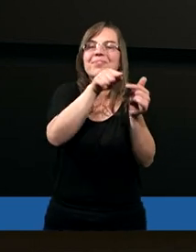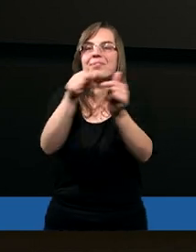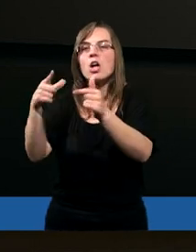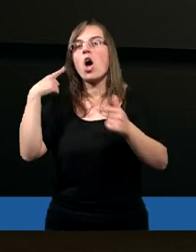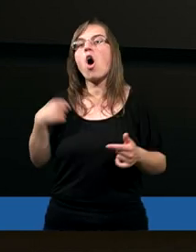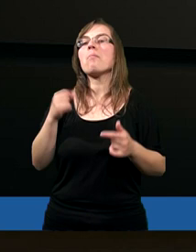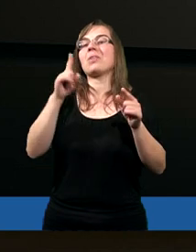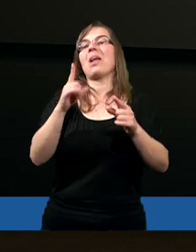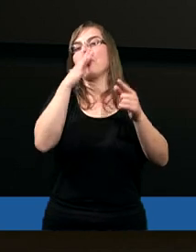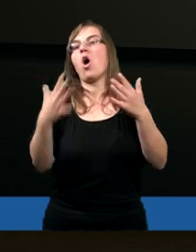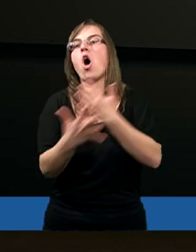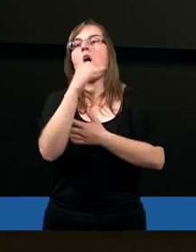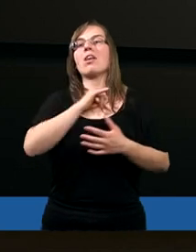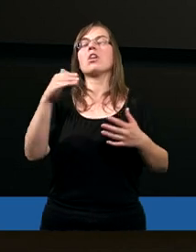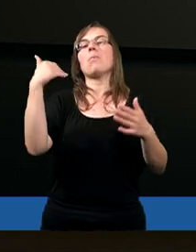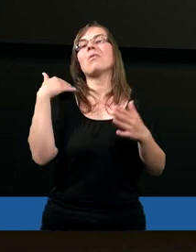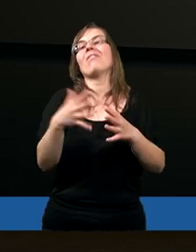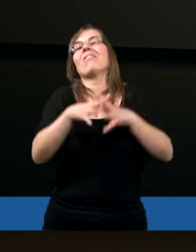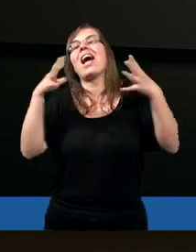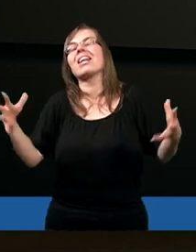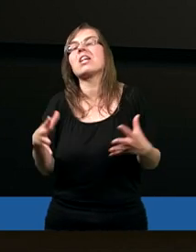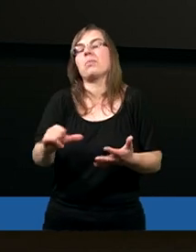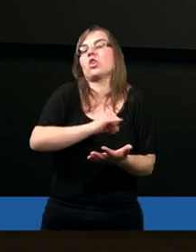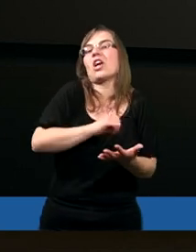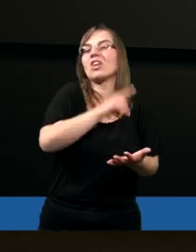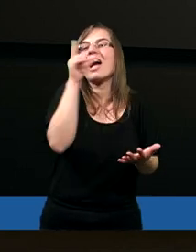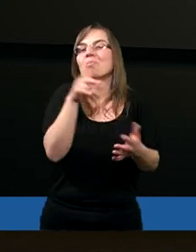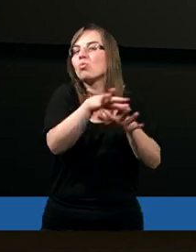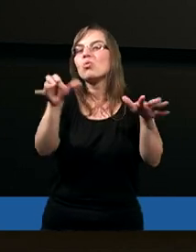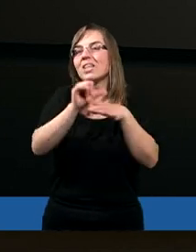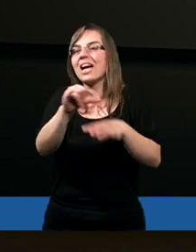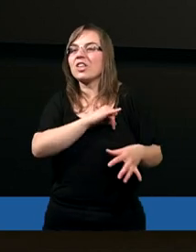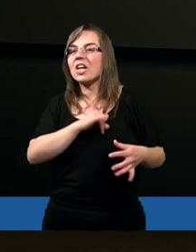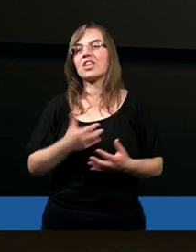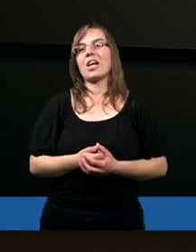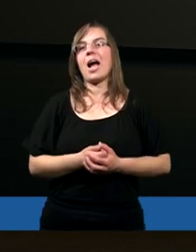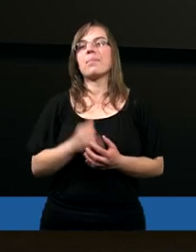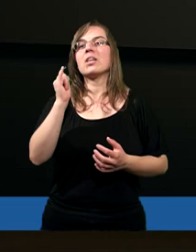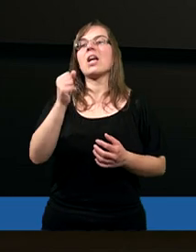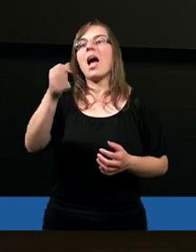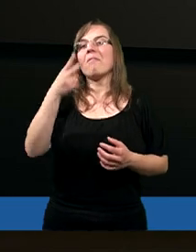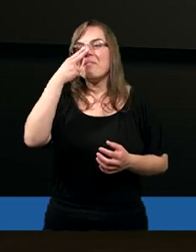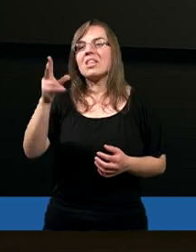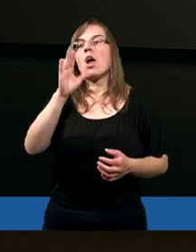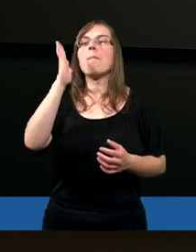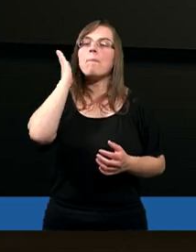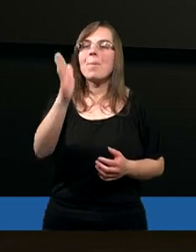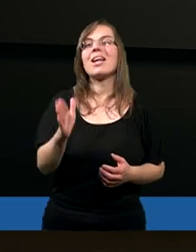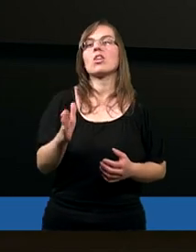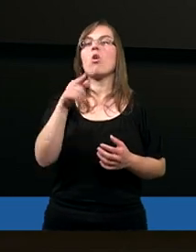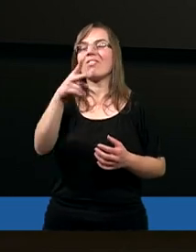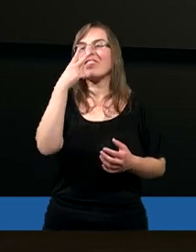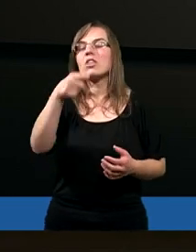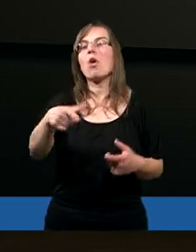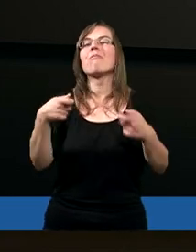bohaterowie nagle się okazuje, że to byli wielkimi grzesznikami. No i właśnie, jak Janusz też powiedział, że tak samo będąc,